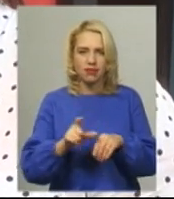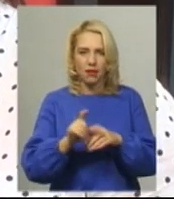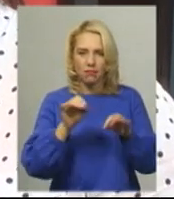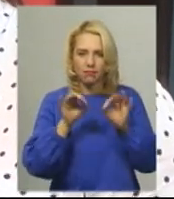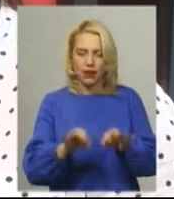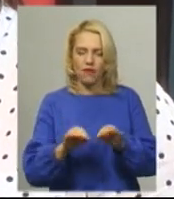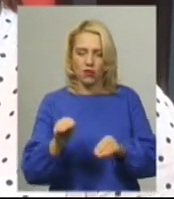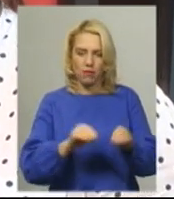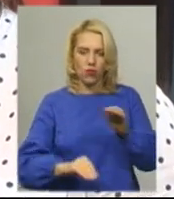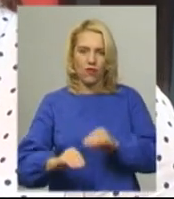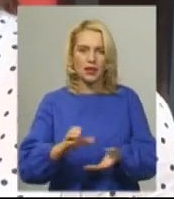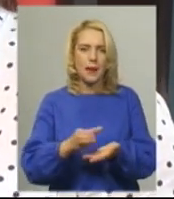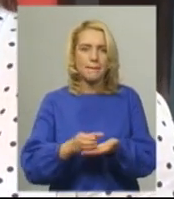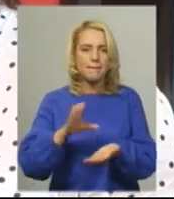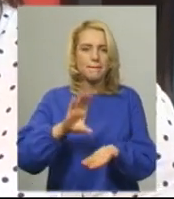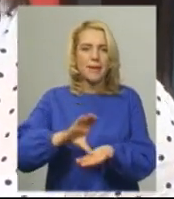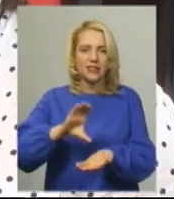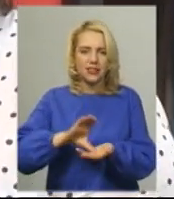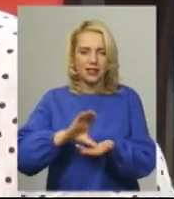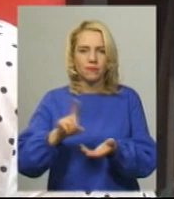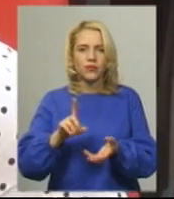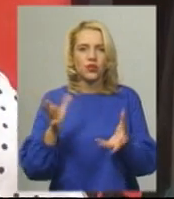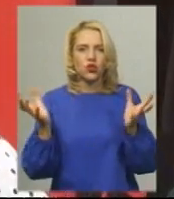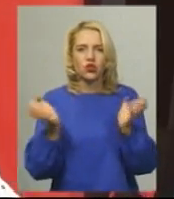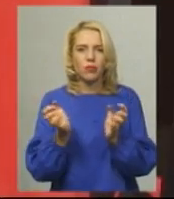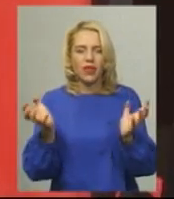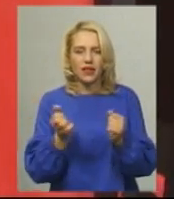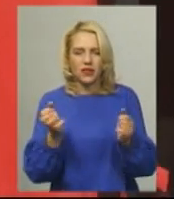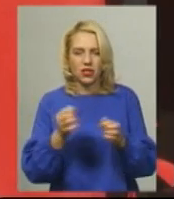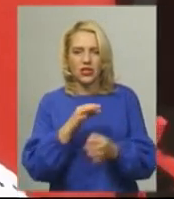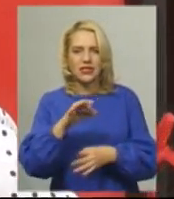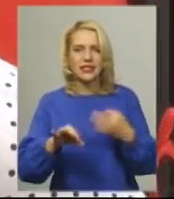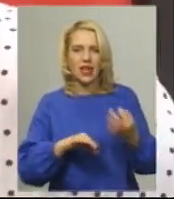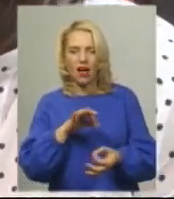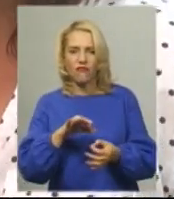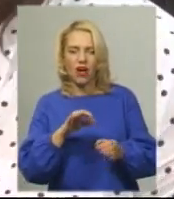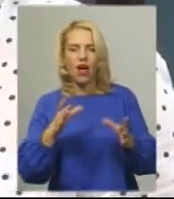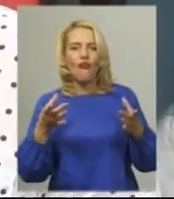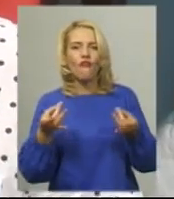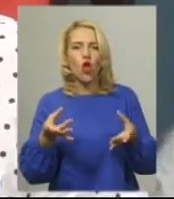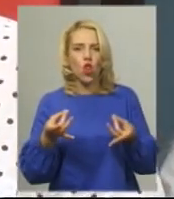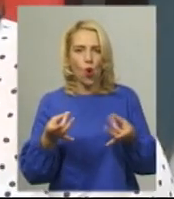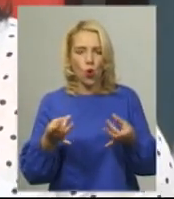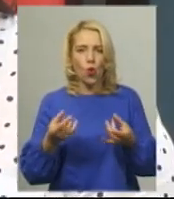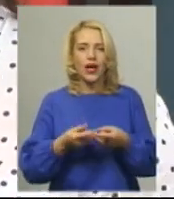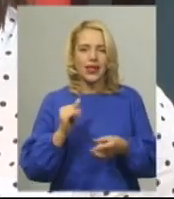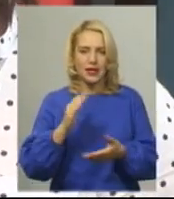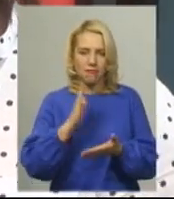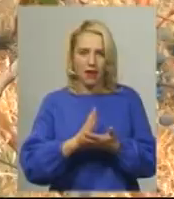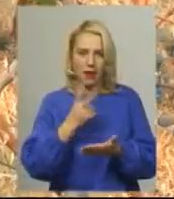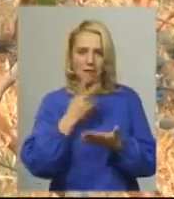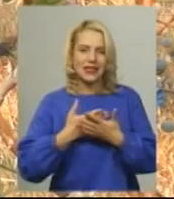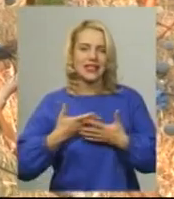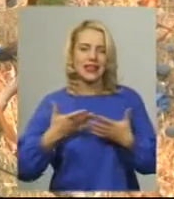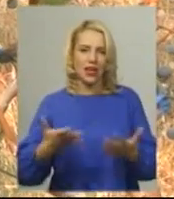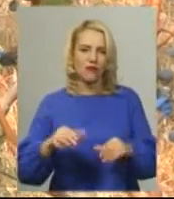пакування в баночку, тому що він там не натягне ніякої зайвої вологи і при цьому він має такий презентабельний